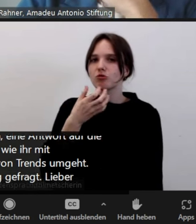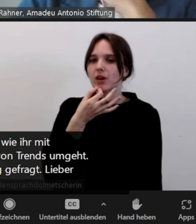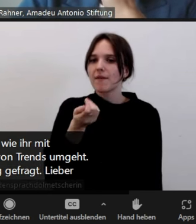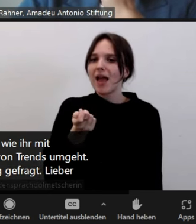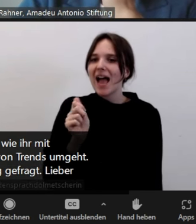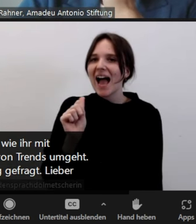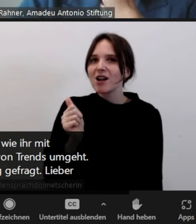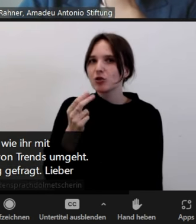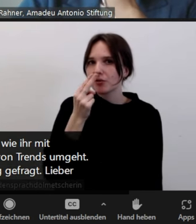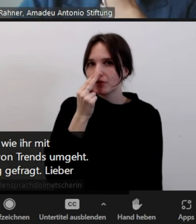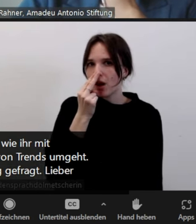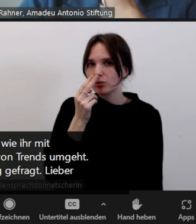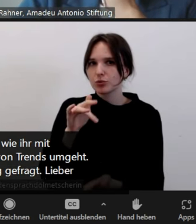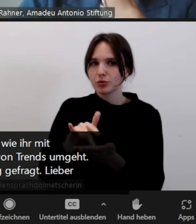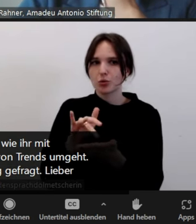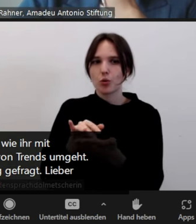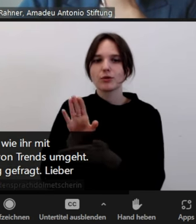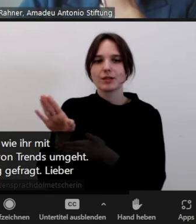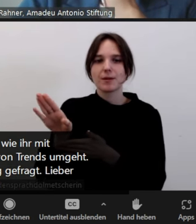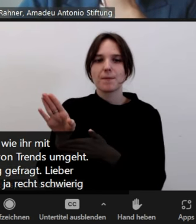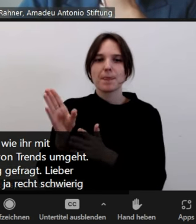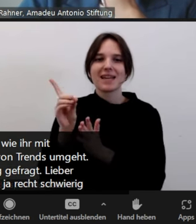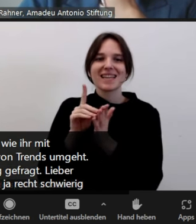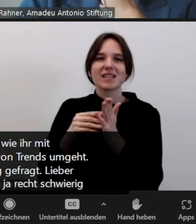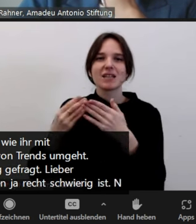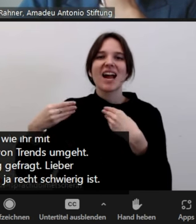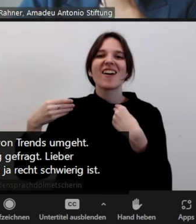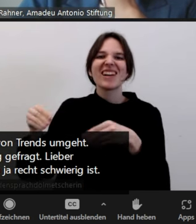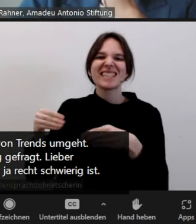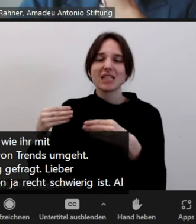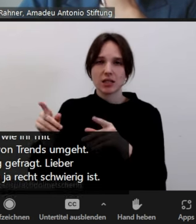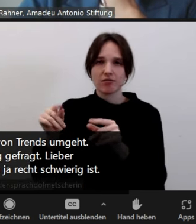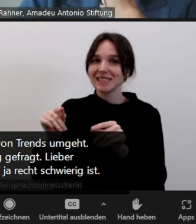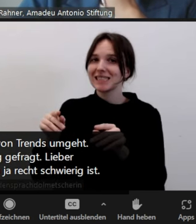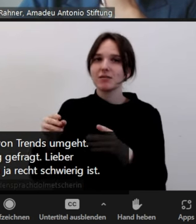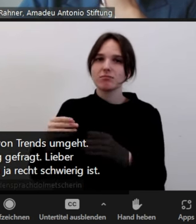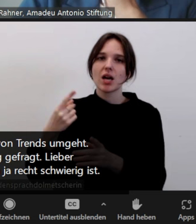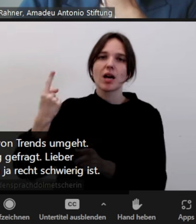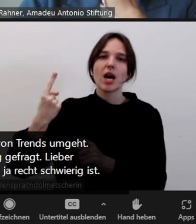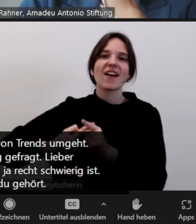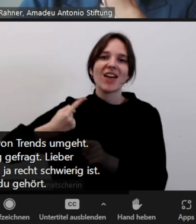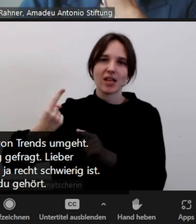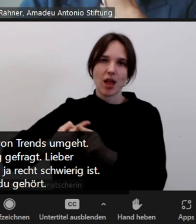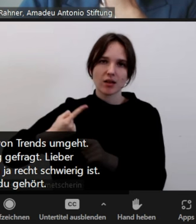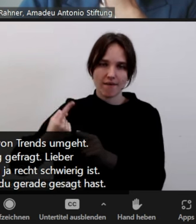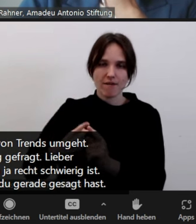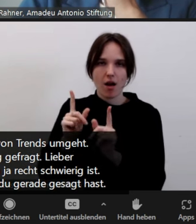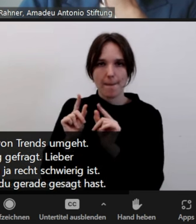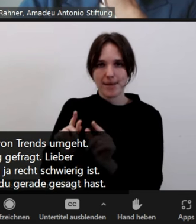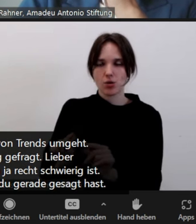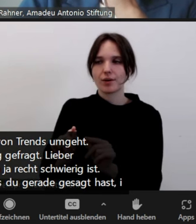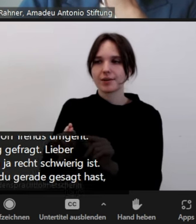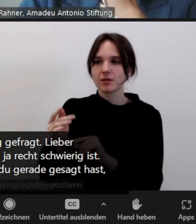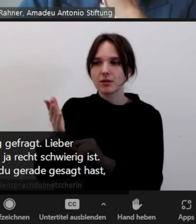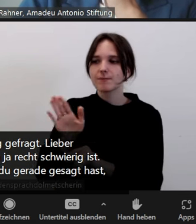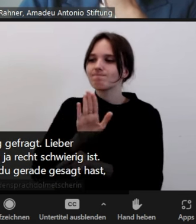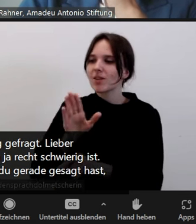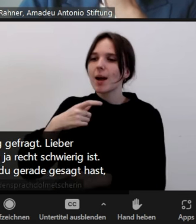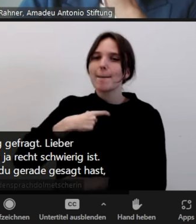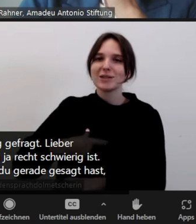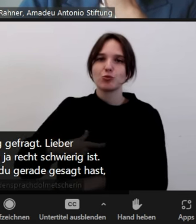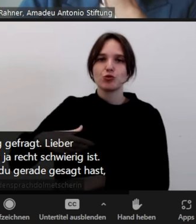des qualitativen Charakters der Daten ja recht schwierig ist. Also würde ich jetzt so interpretieren, das, was du gerade gesagt hast, ist ja genau